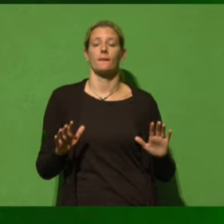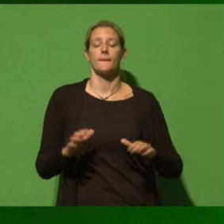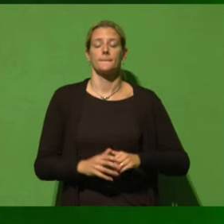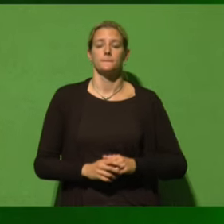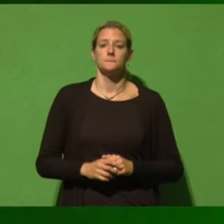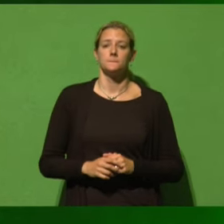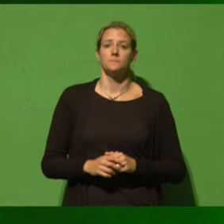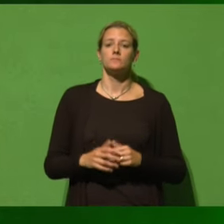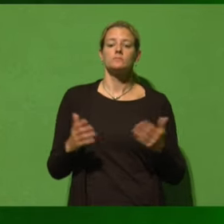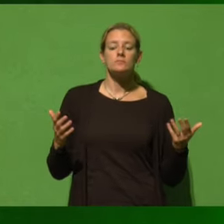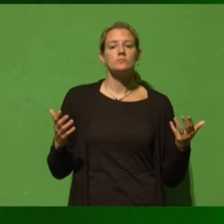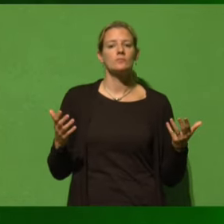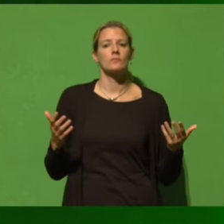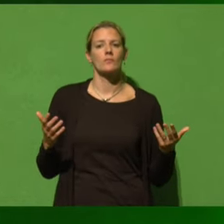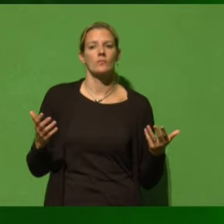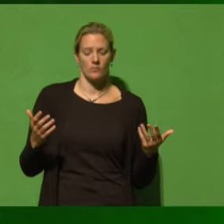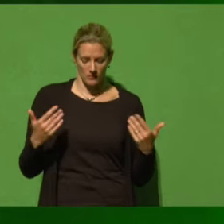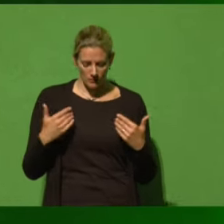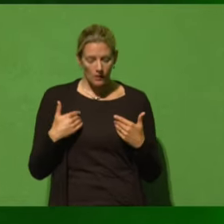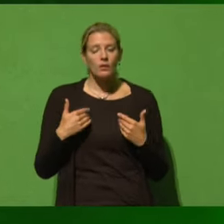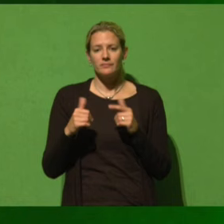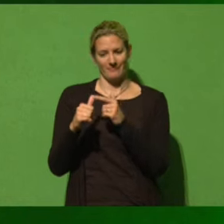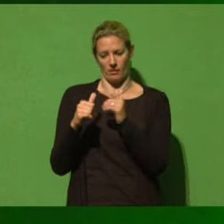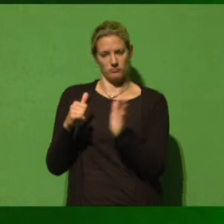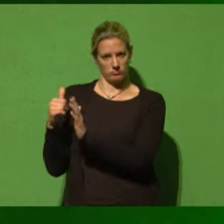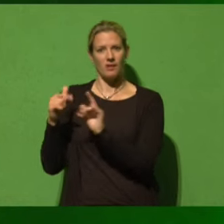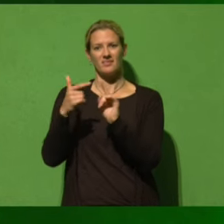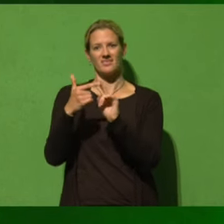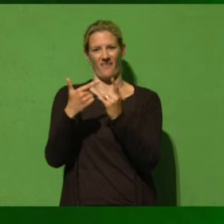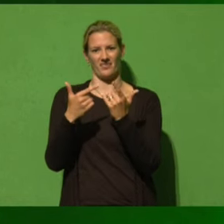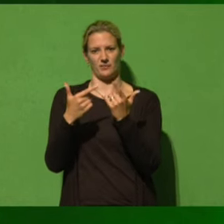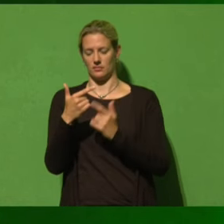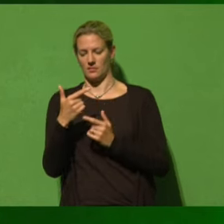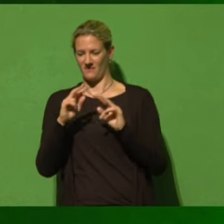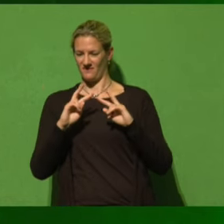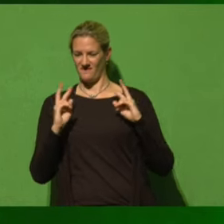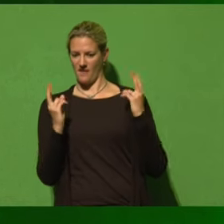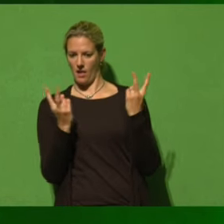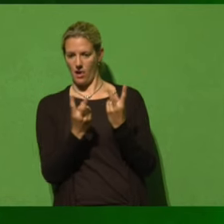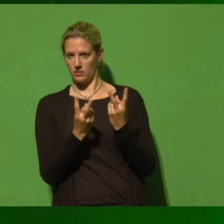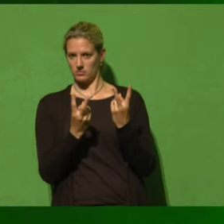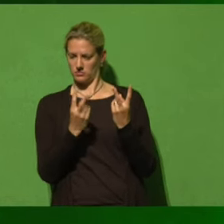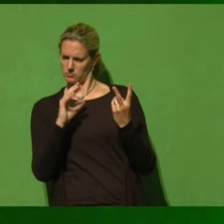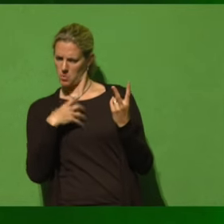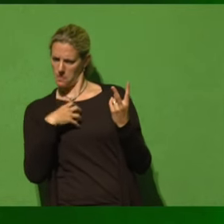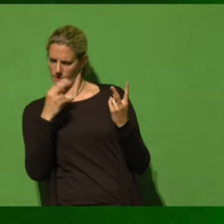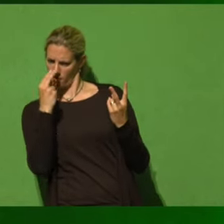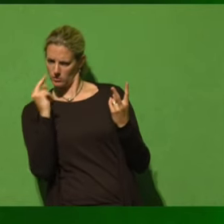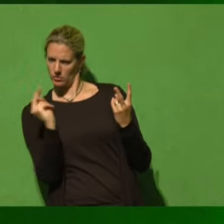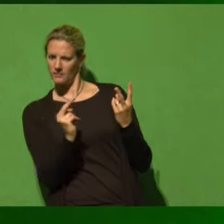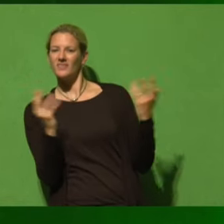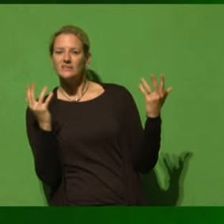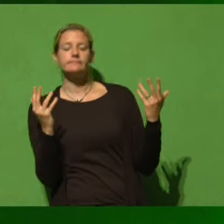Und wenn ich mir das zweite große, weltweite ökologische Problem anschaue, dann ist das die